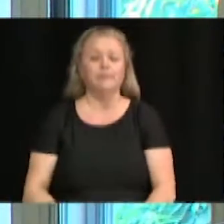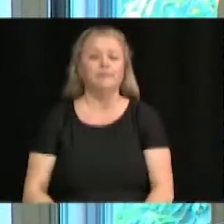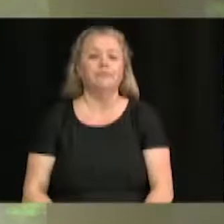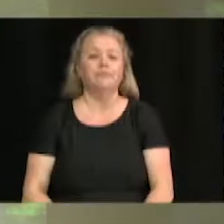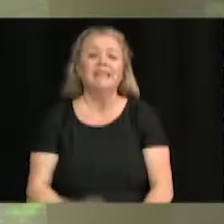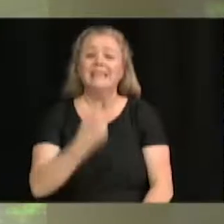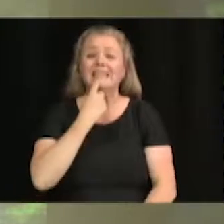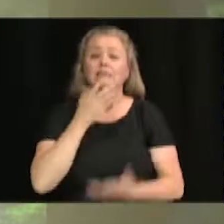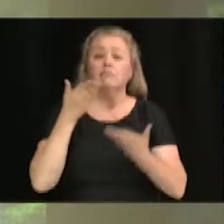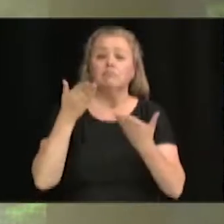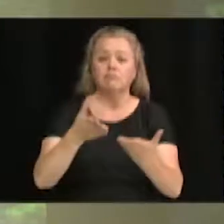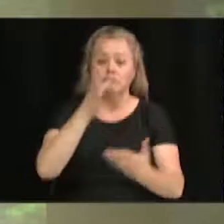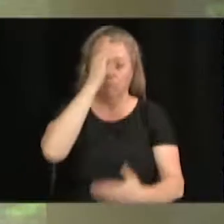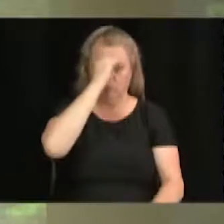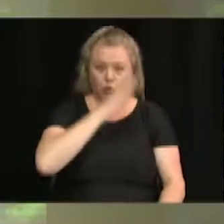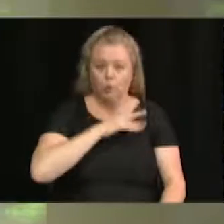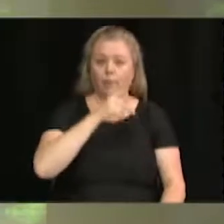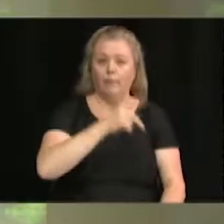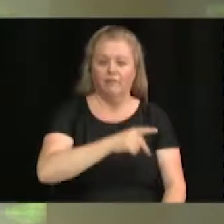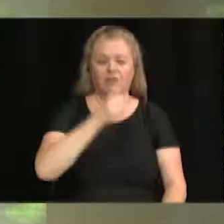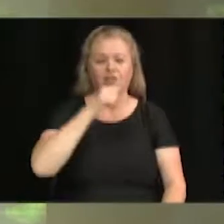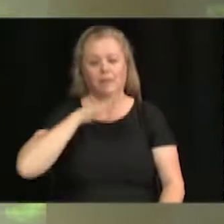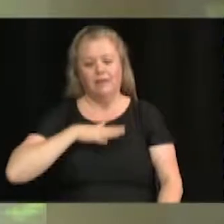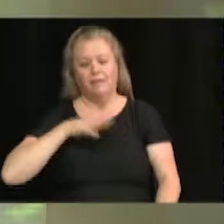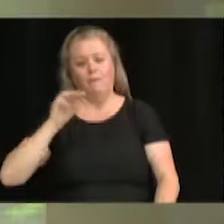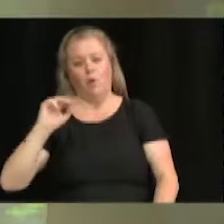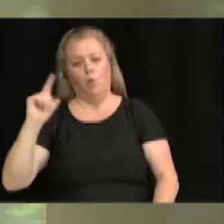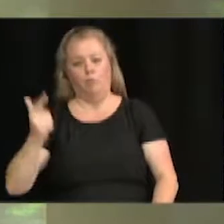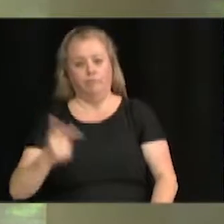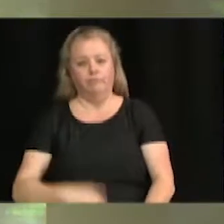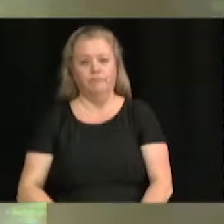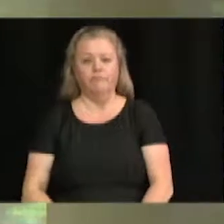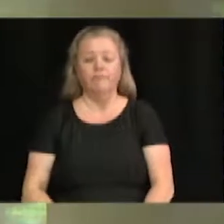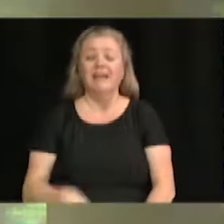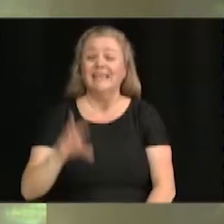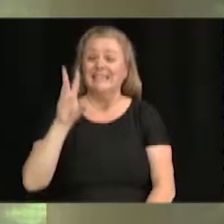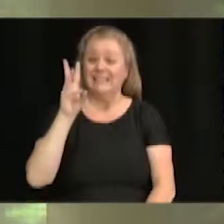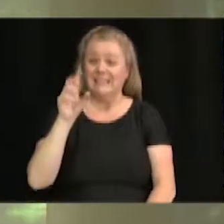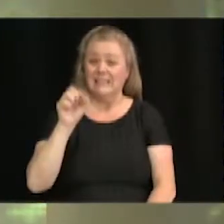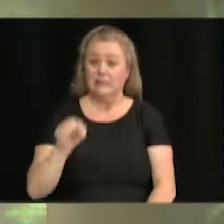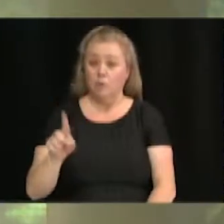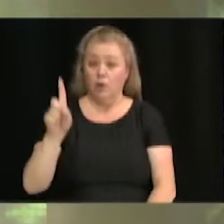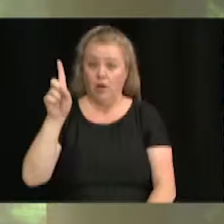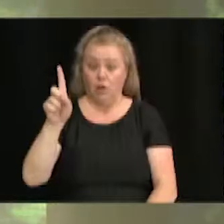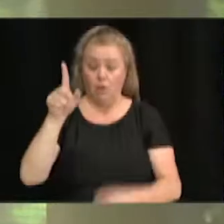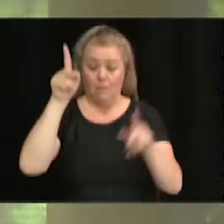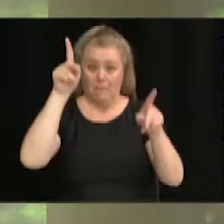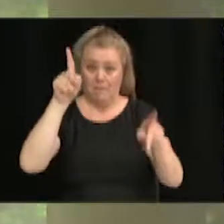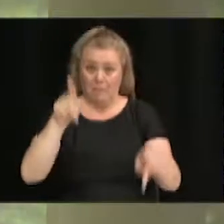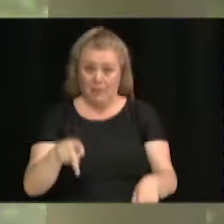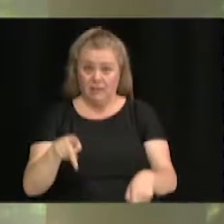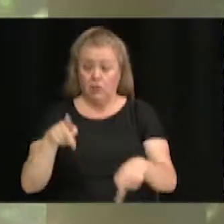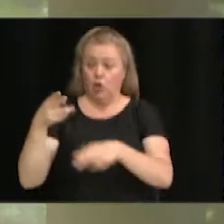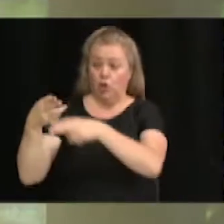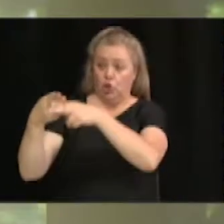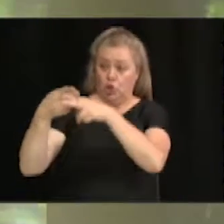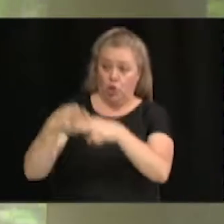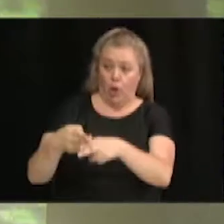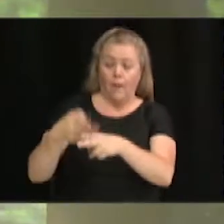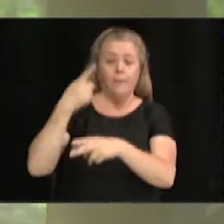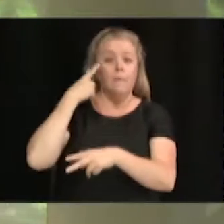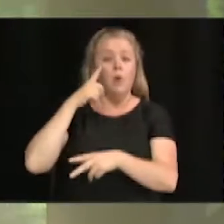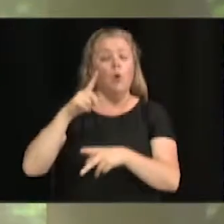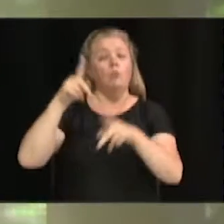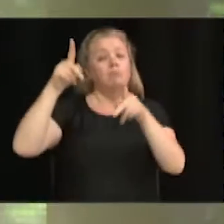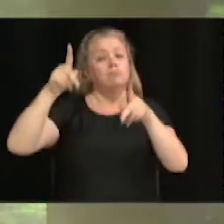Proposé par M. Provencher, appuyé par Mme Moreau. 6.1, nomination d'une personne au poste cadre temporaire de